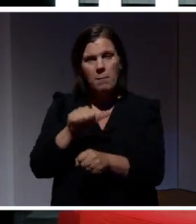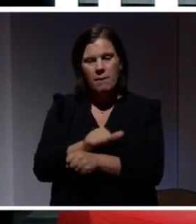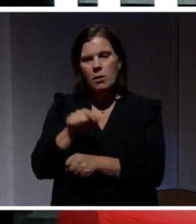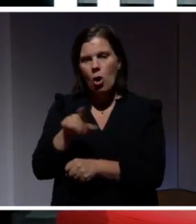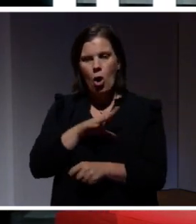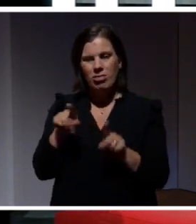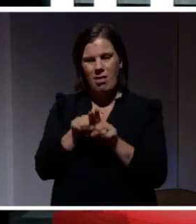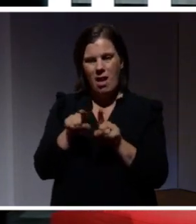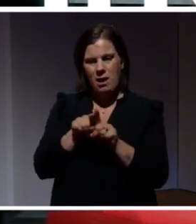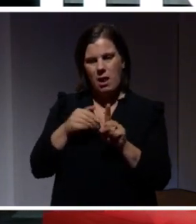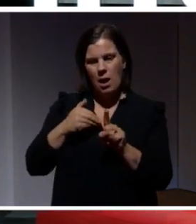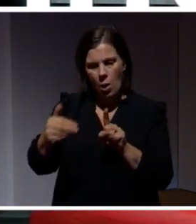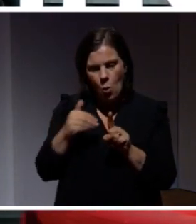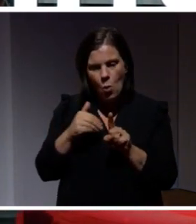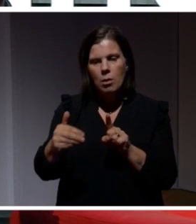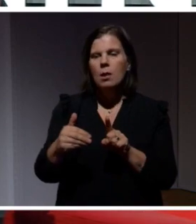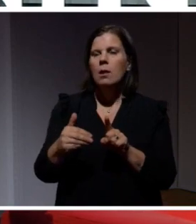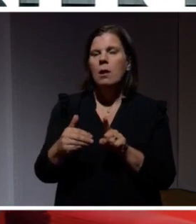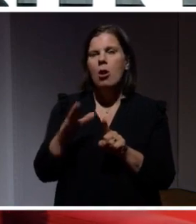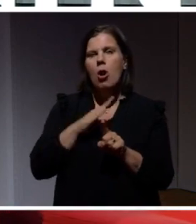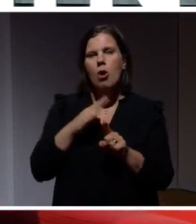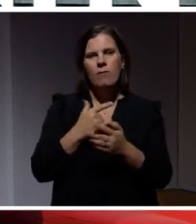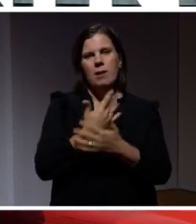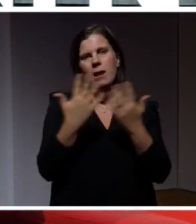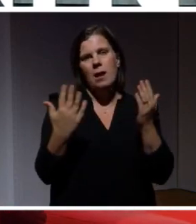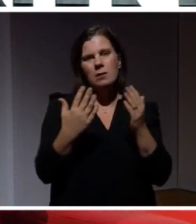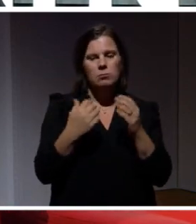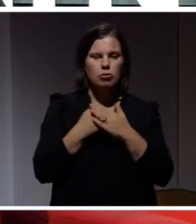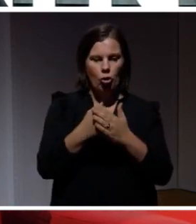närmare relation. Få flera såna här stödpunkter.